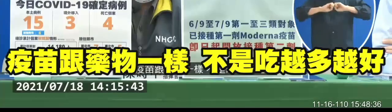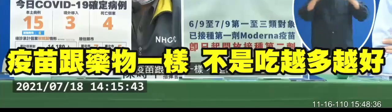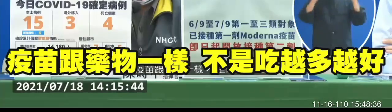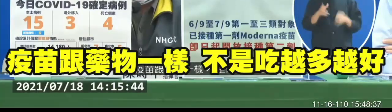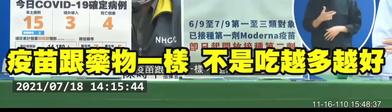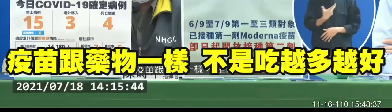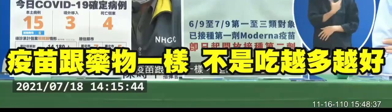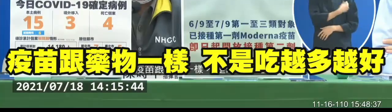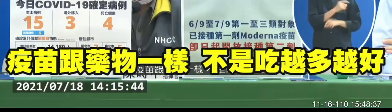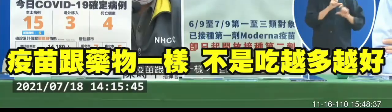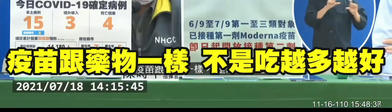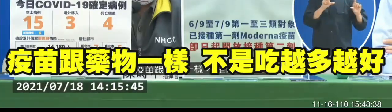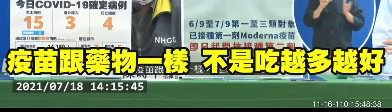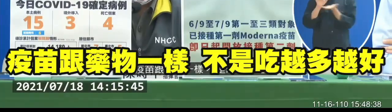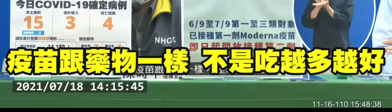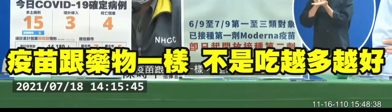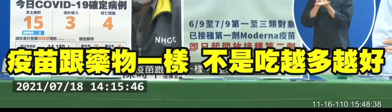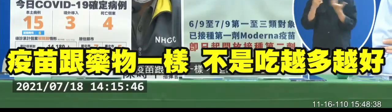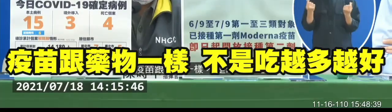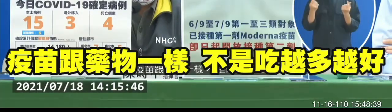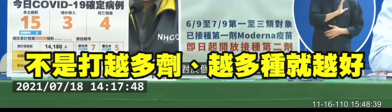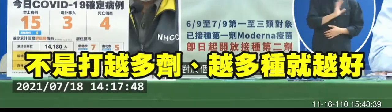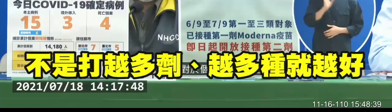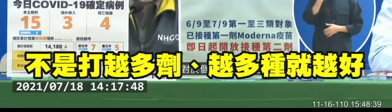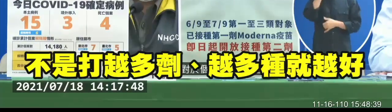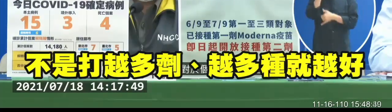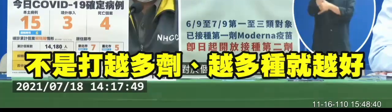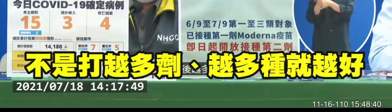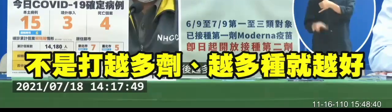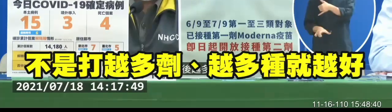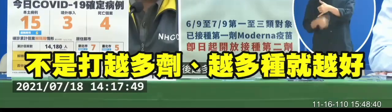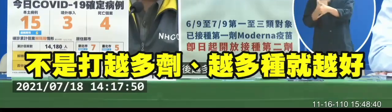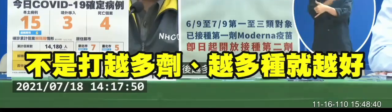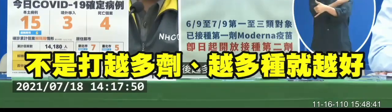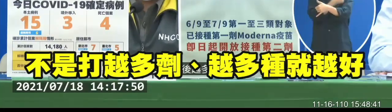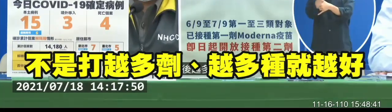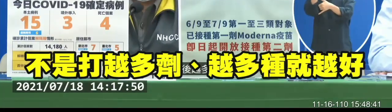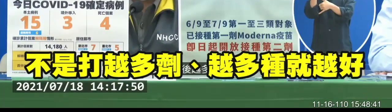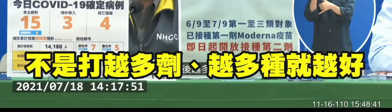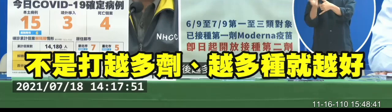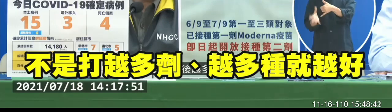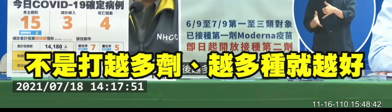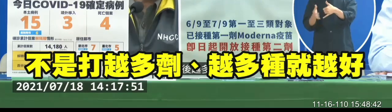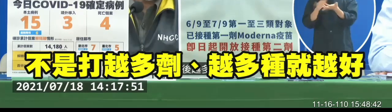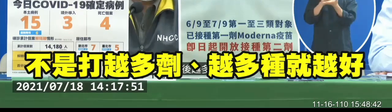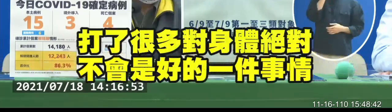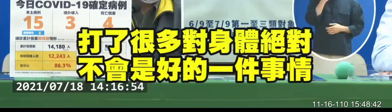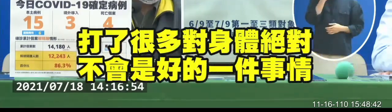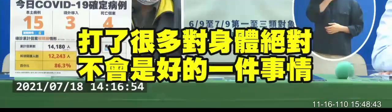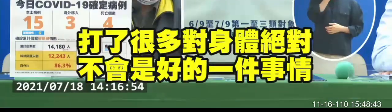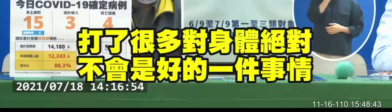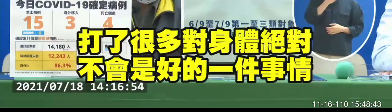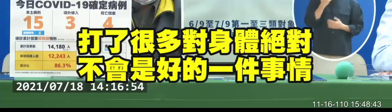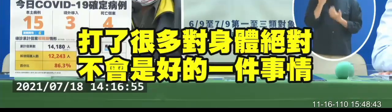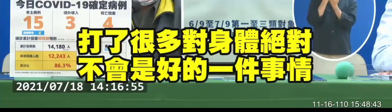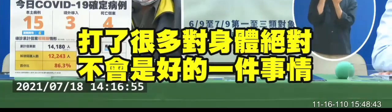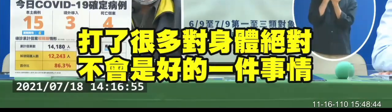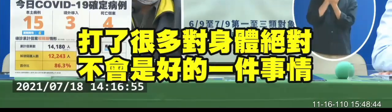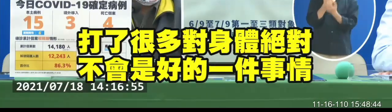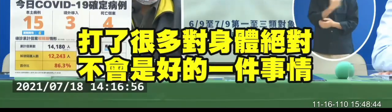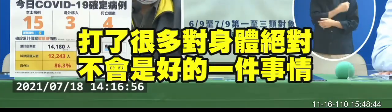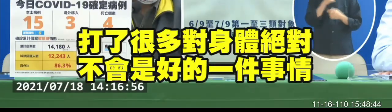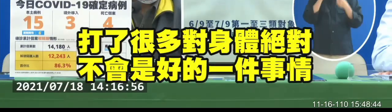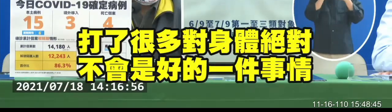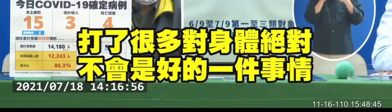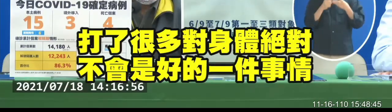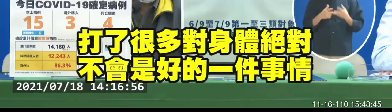疫苗跟藥物一樣我們吃得越多越好絕對不是打越多劑然後越多種就越好很多對身